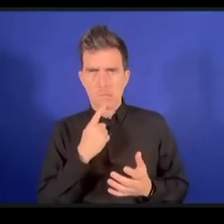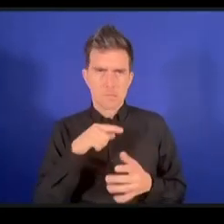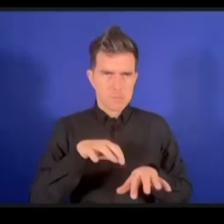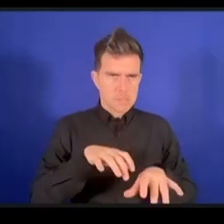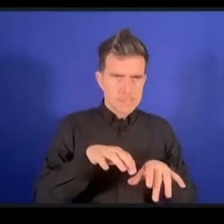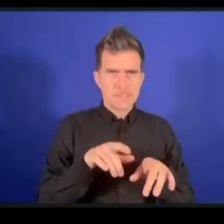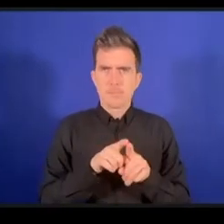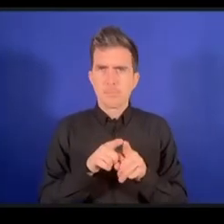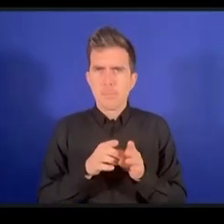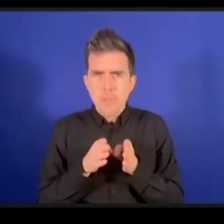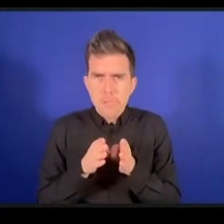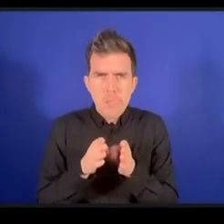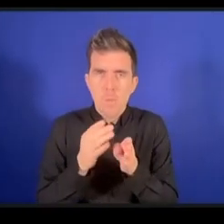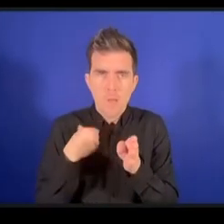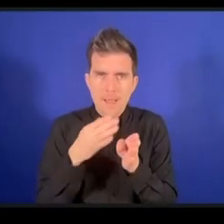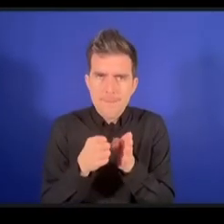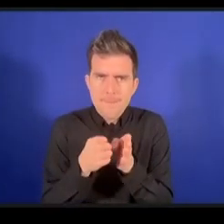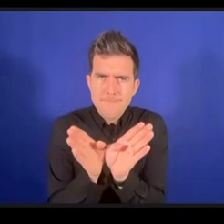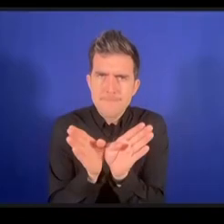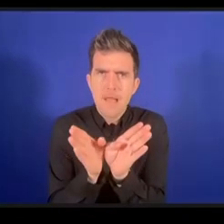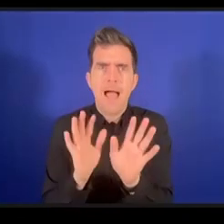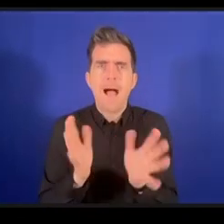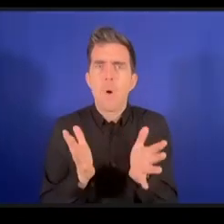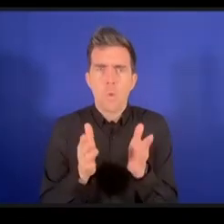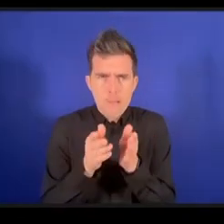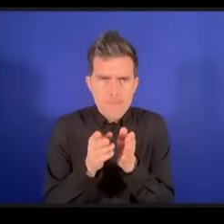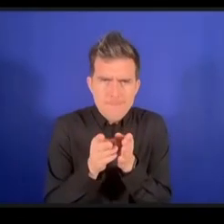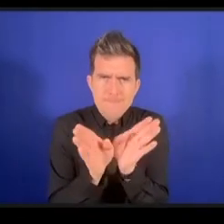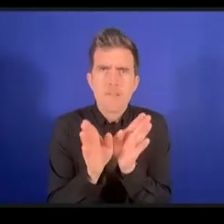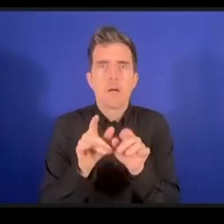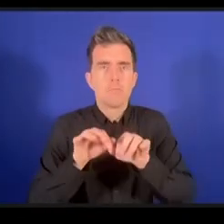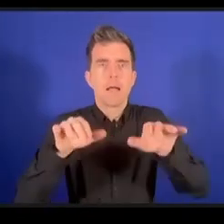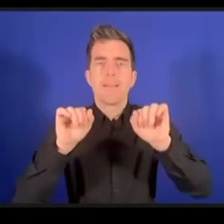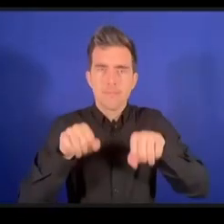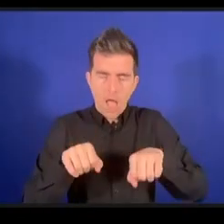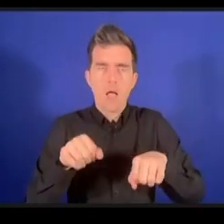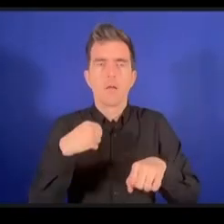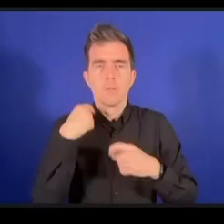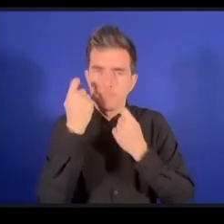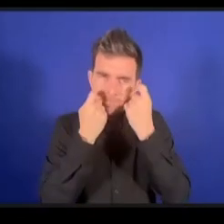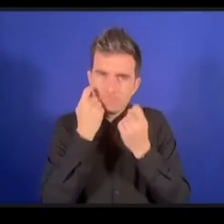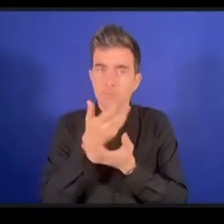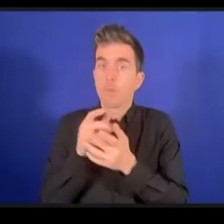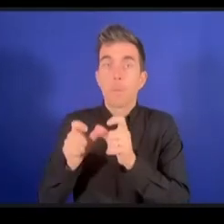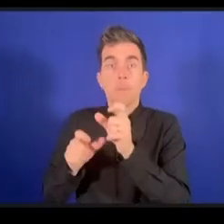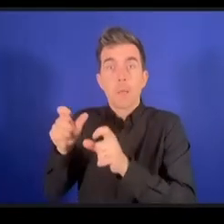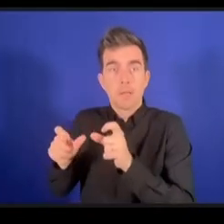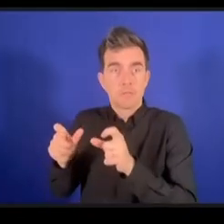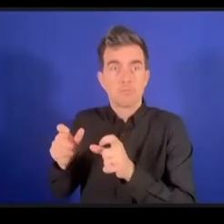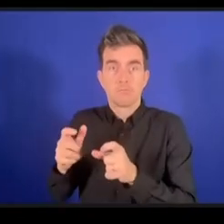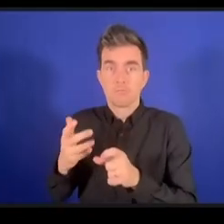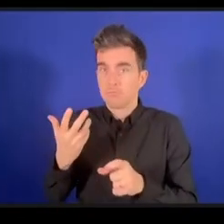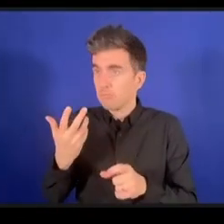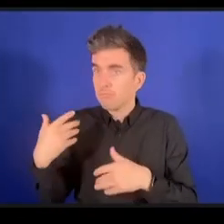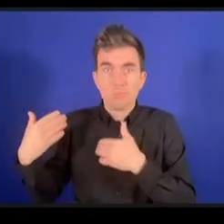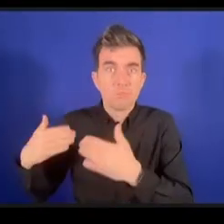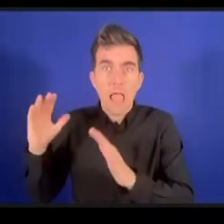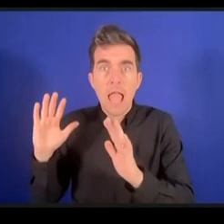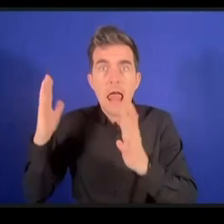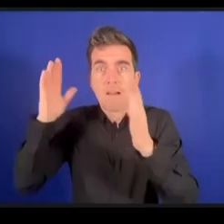تأثروا بهذه التكنولوجيات و نريد منهم أن يتفاعلوا مع هذه